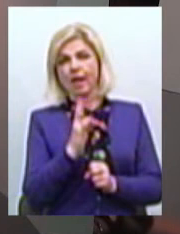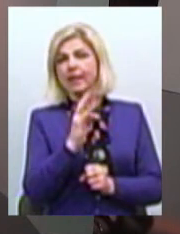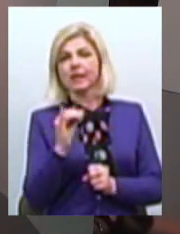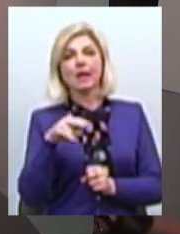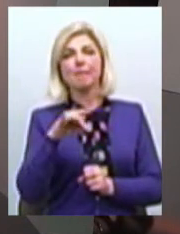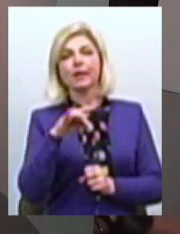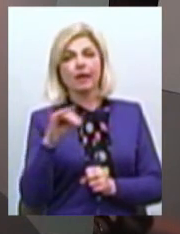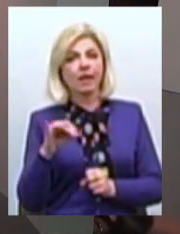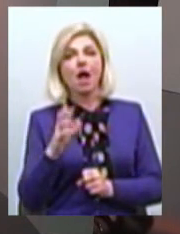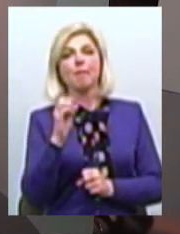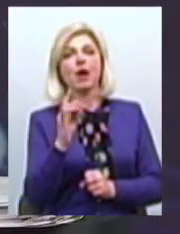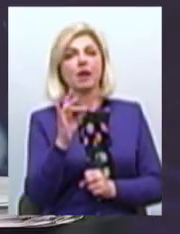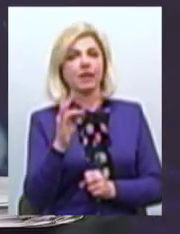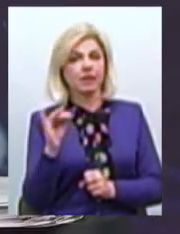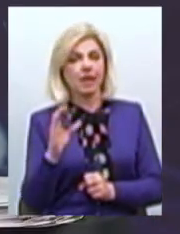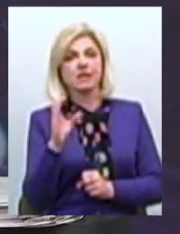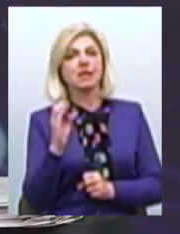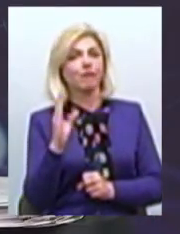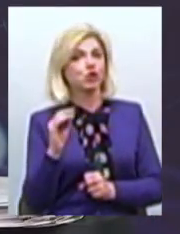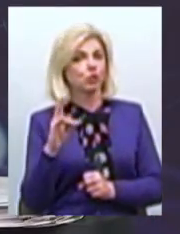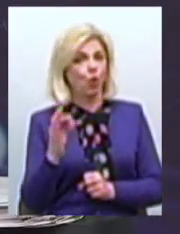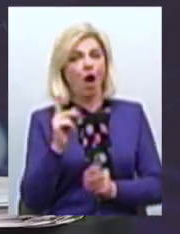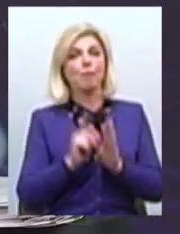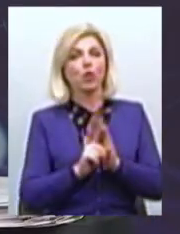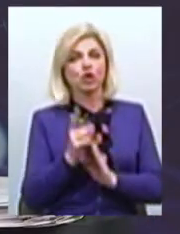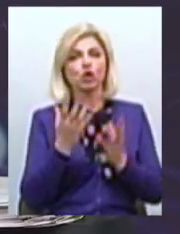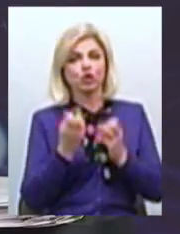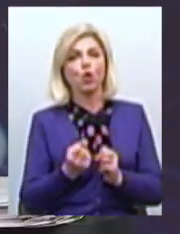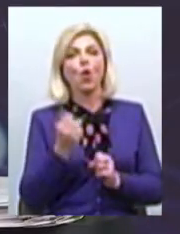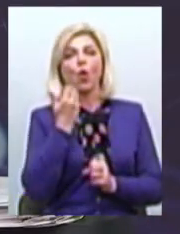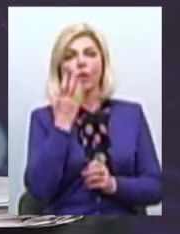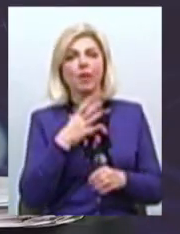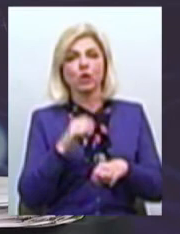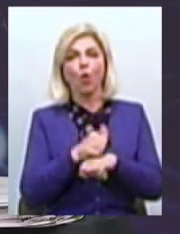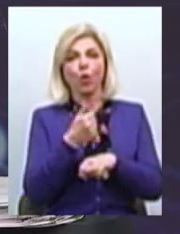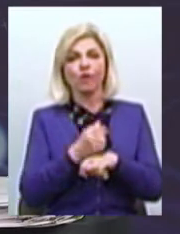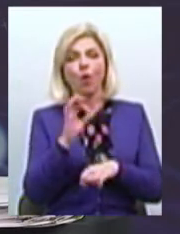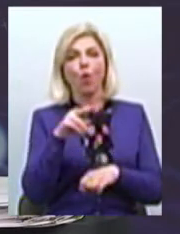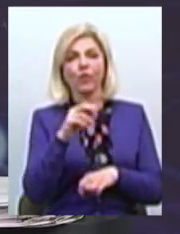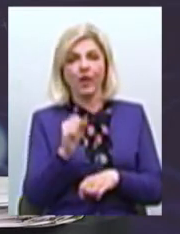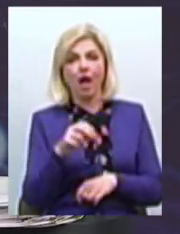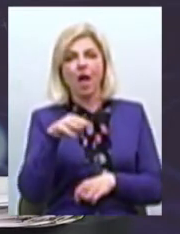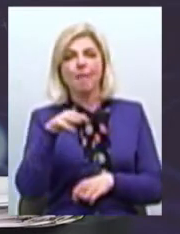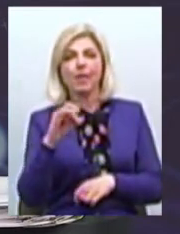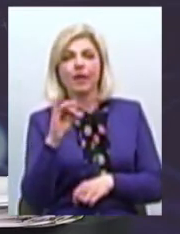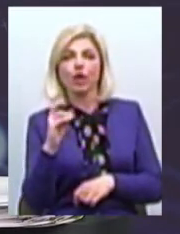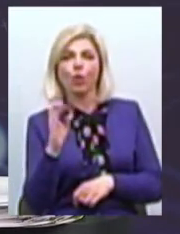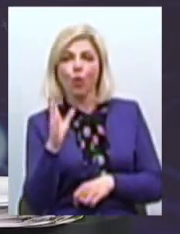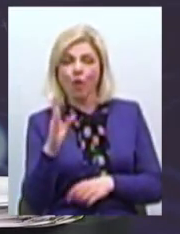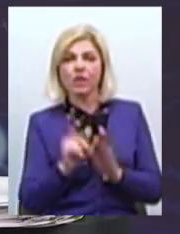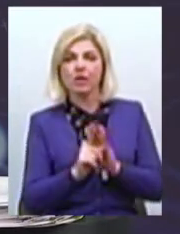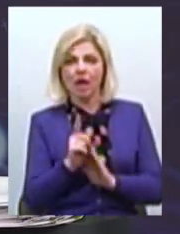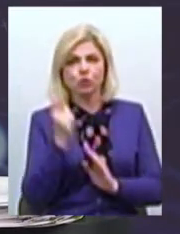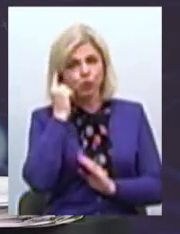інших, не при Савченко А розпочали це ще при, коли був голова ОДА Меріки Ми розпочали думати, піднімати